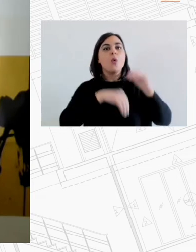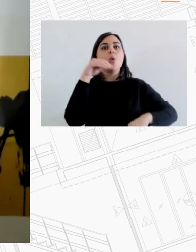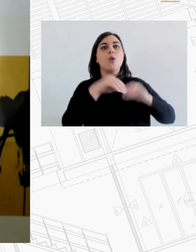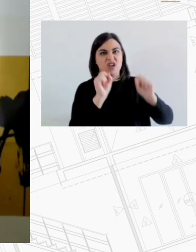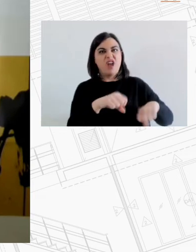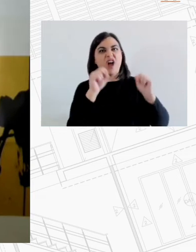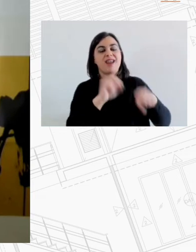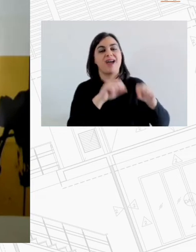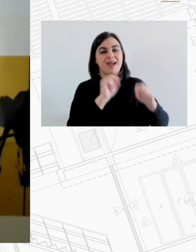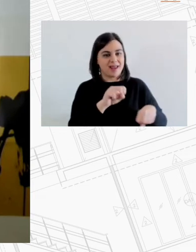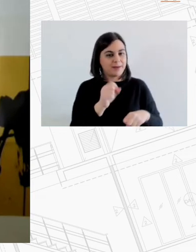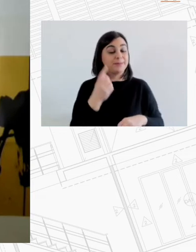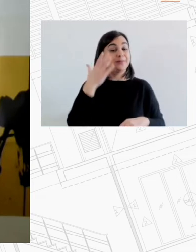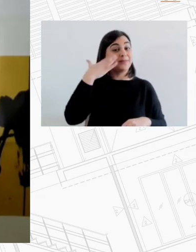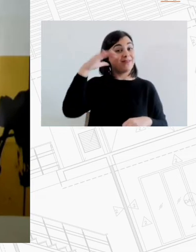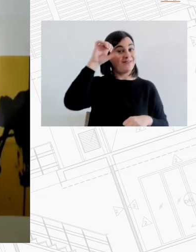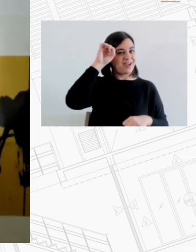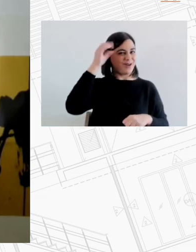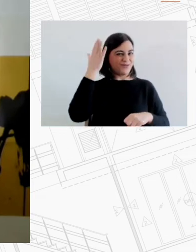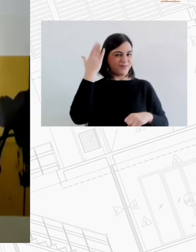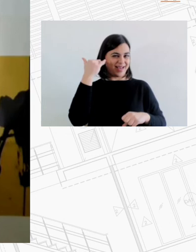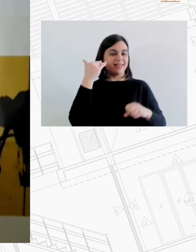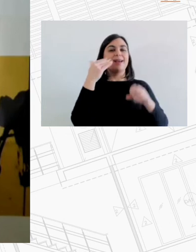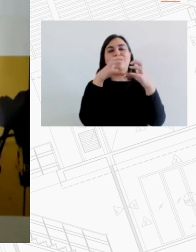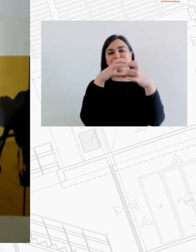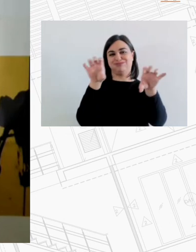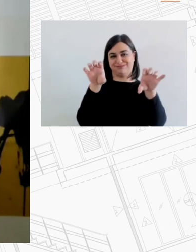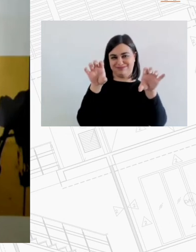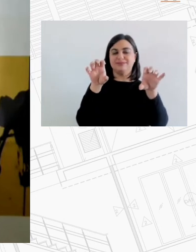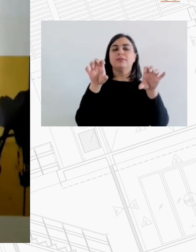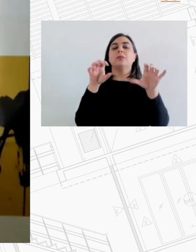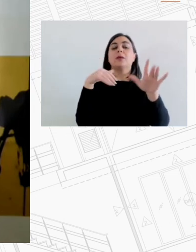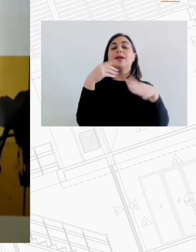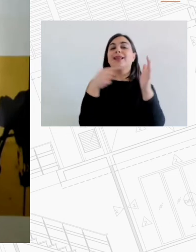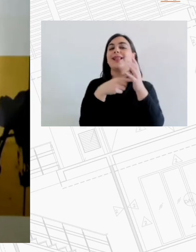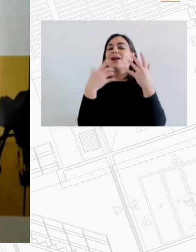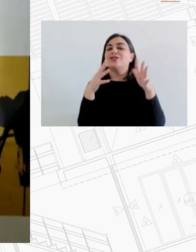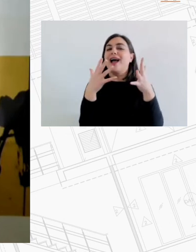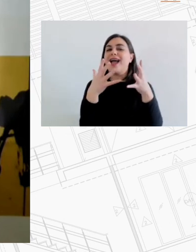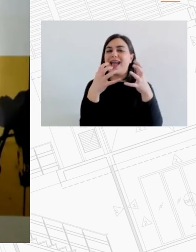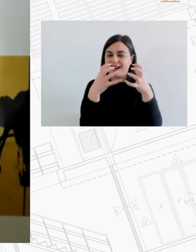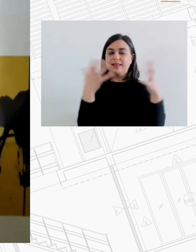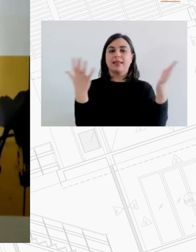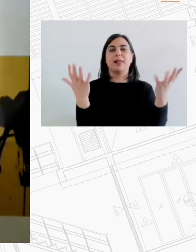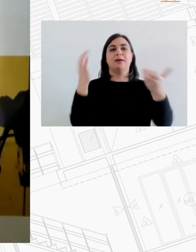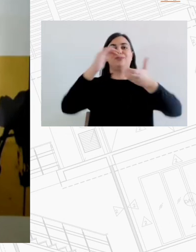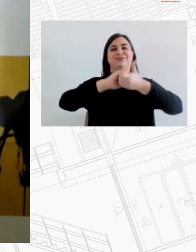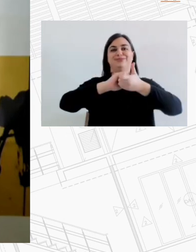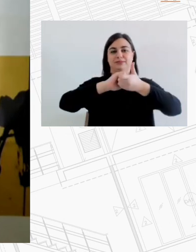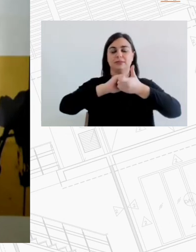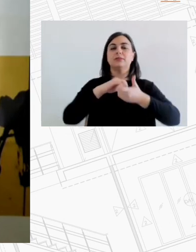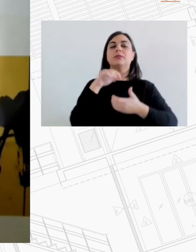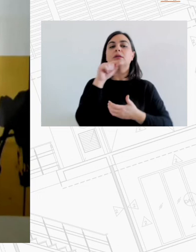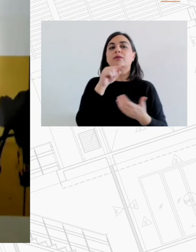Βερολίνο μετά την επανάγνωση της Γερμανίας δηλαδή σε αρχές δεκαετές του 1990 ήταν μια πόλη που είχε πολύ υψηλό δημοτικό απόθεμα